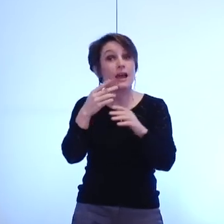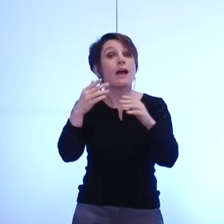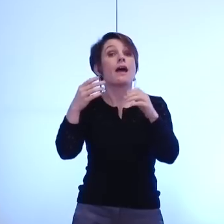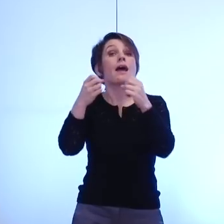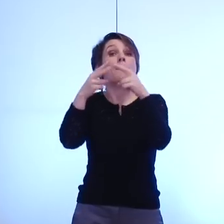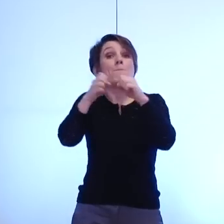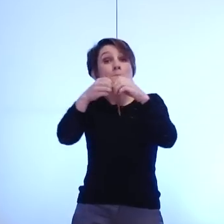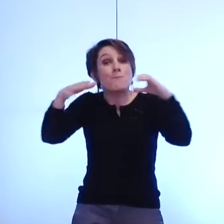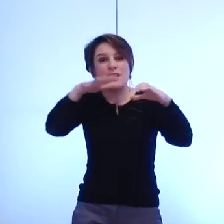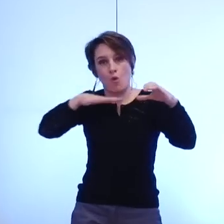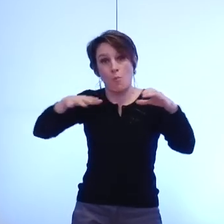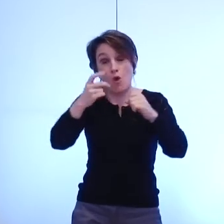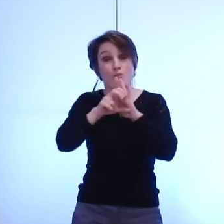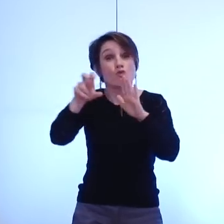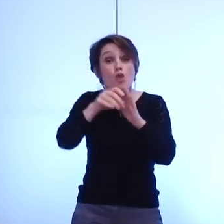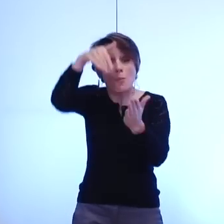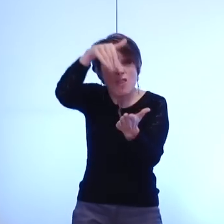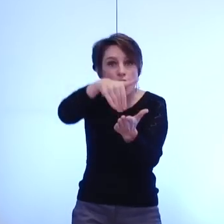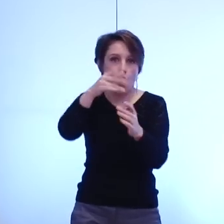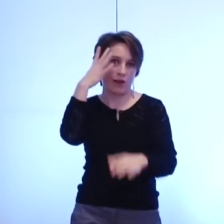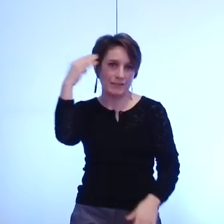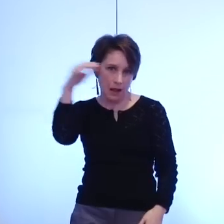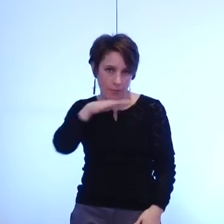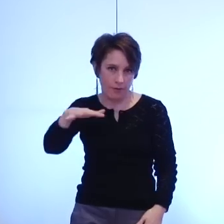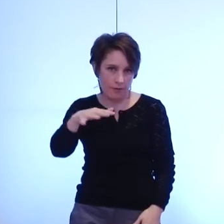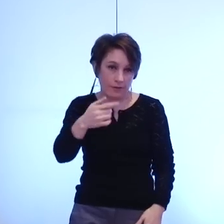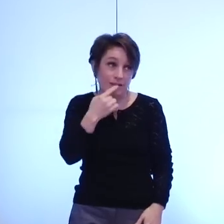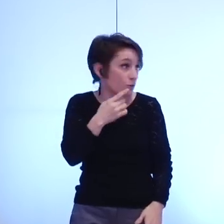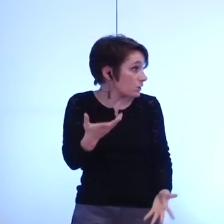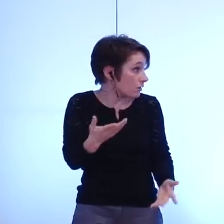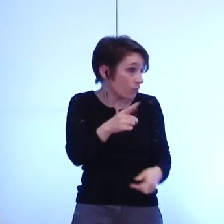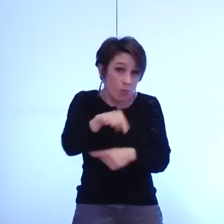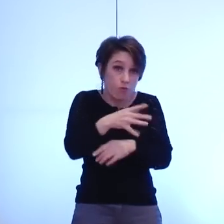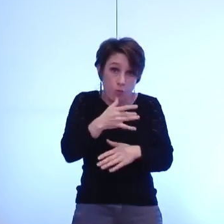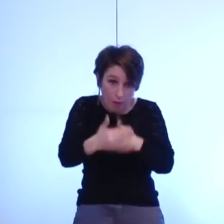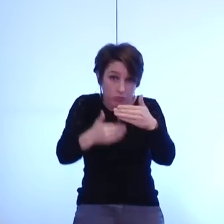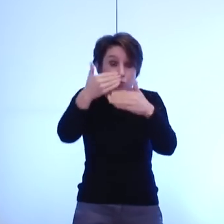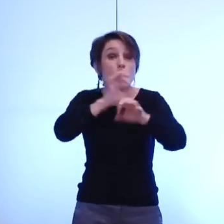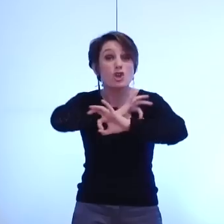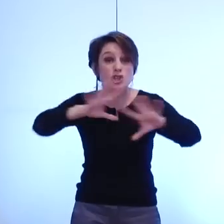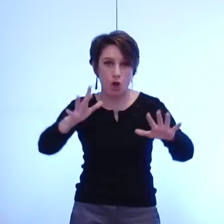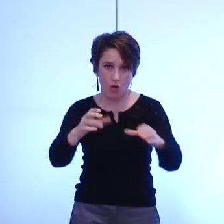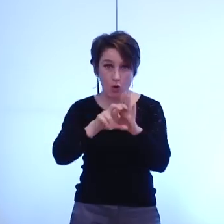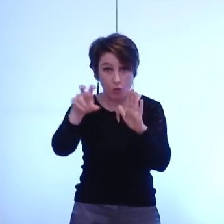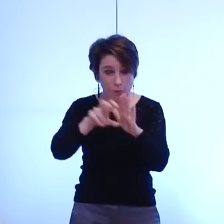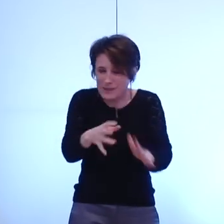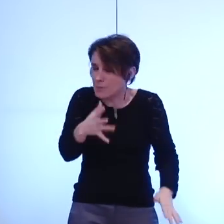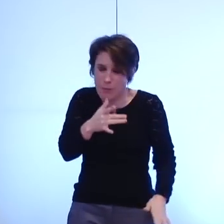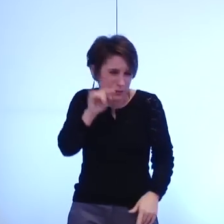rien ne peut se faire sans Grenoble et tout ce qui se fait se fait